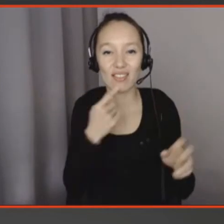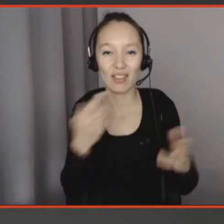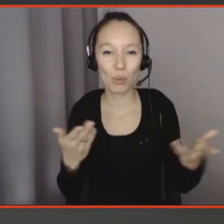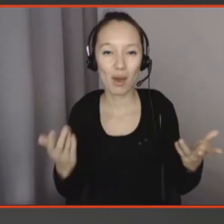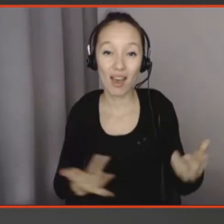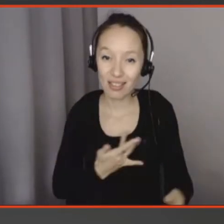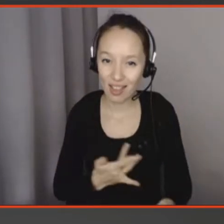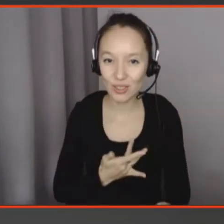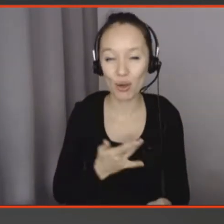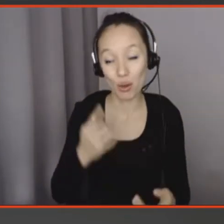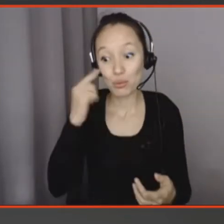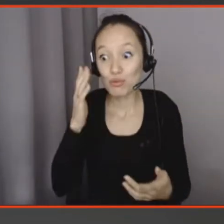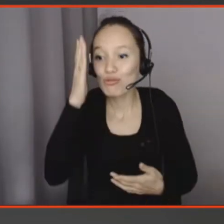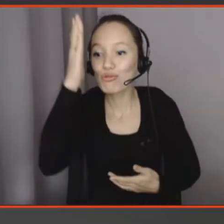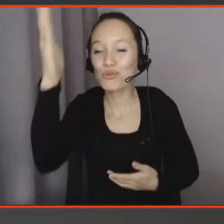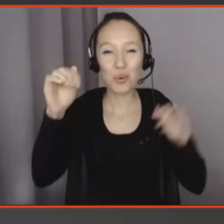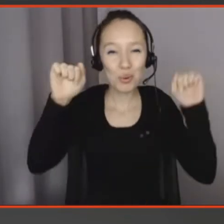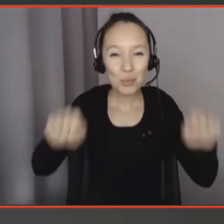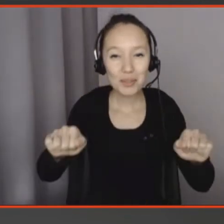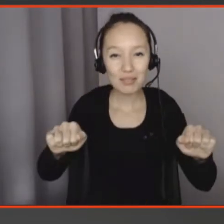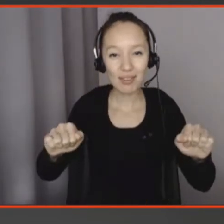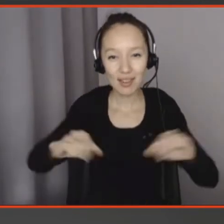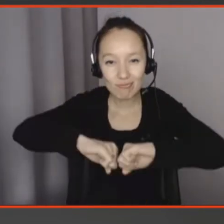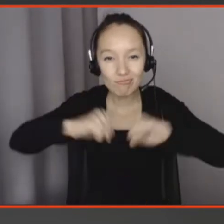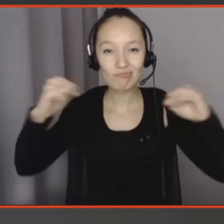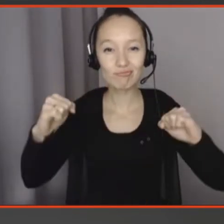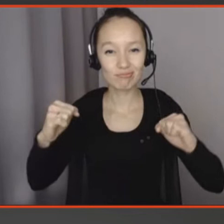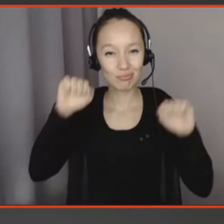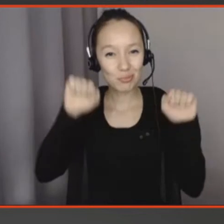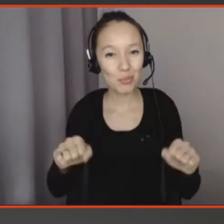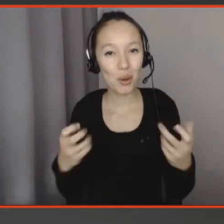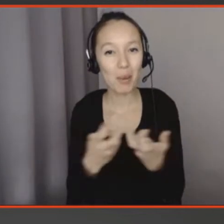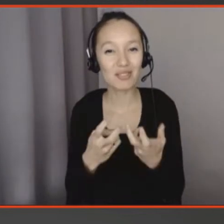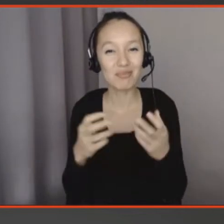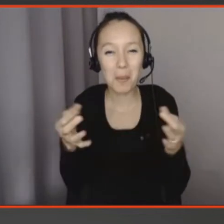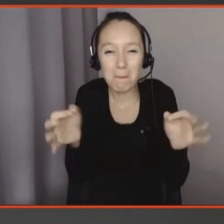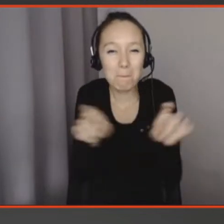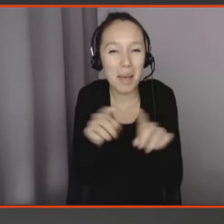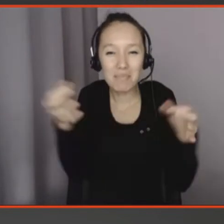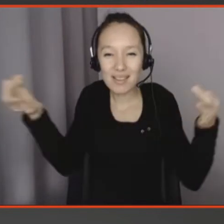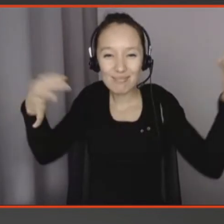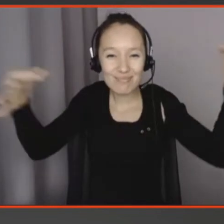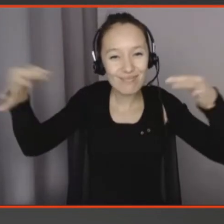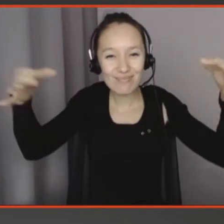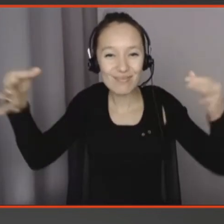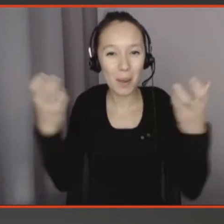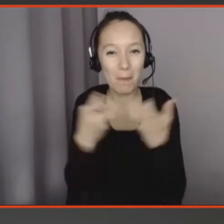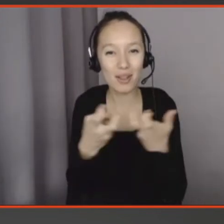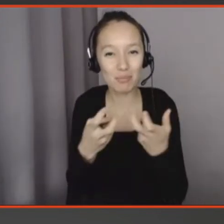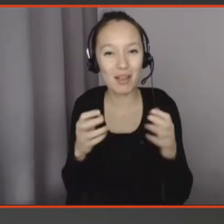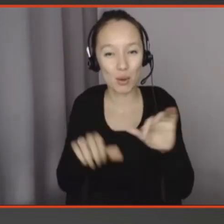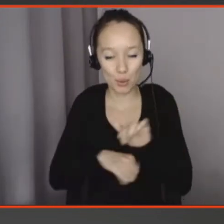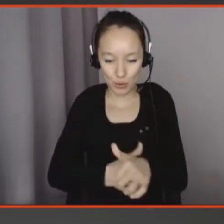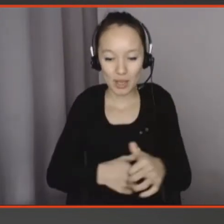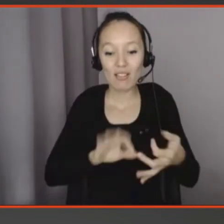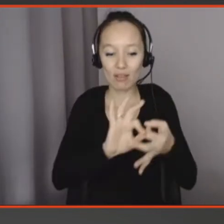des futurs possibles. « Design Fiction » c'est comme une certaine forme de science-fiction, ça a commencé sur des narrations qui en